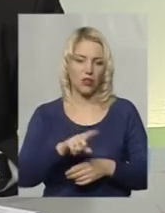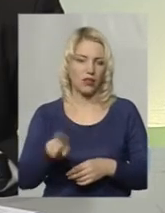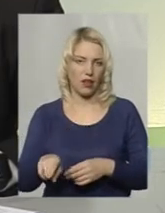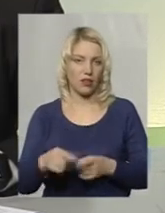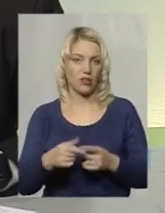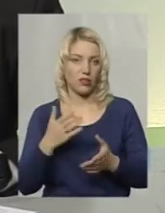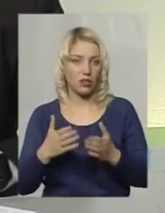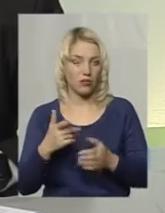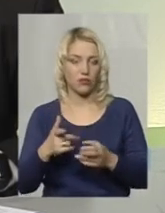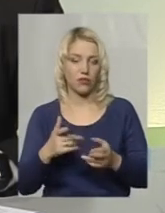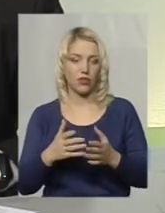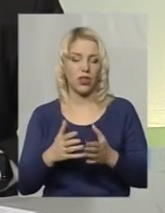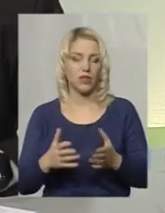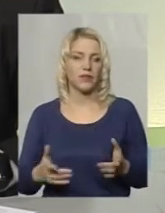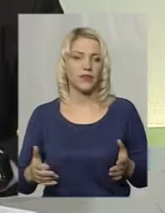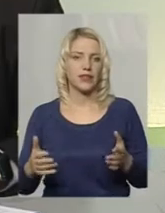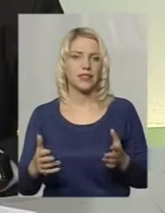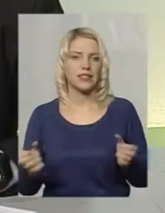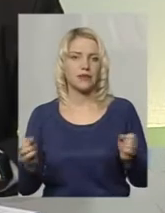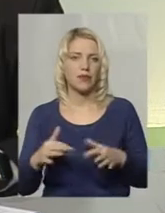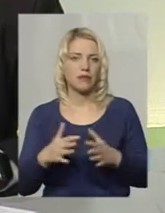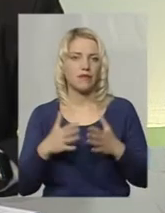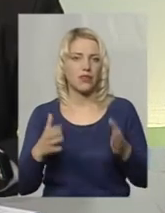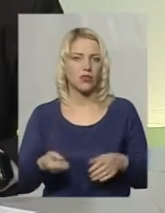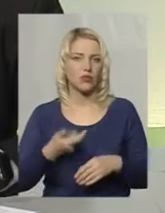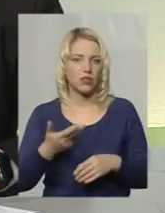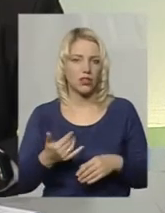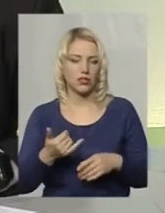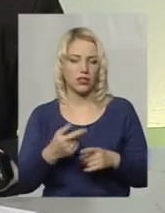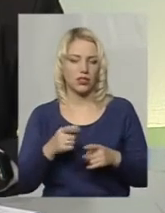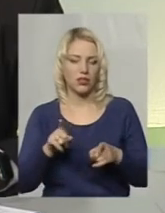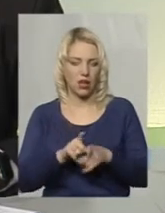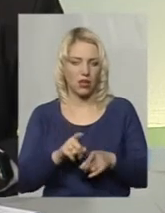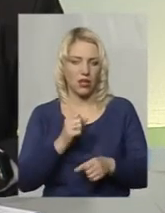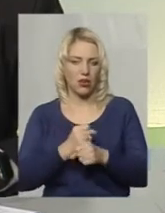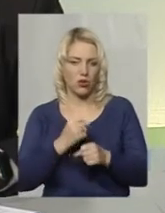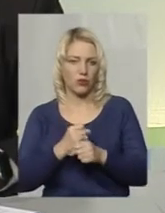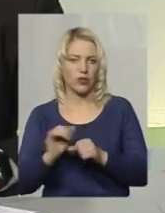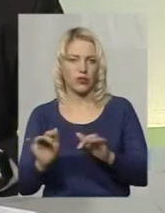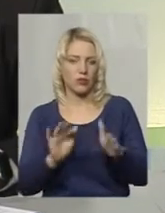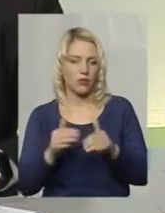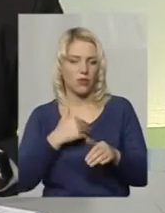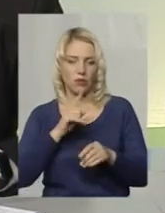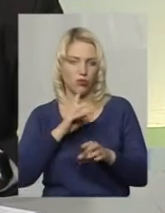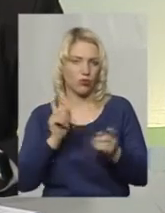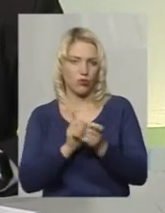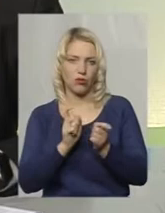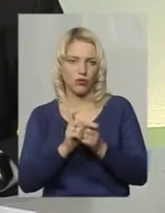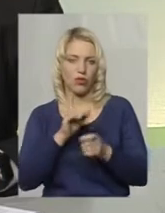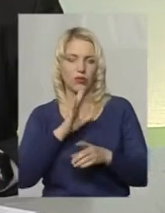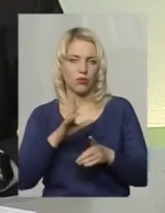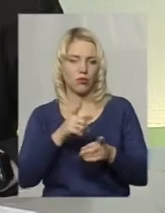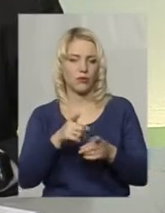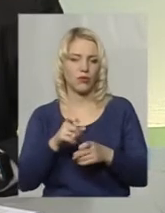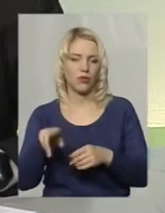дійсно збираються великою кількістю і роблять такі дії, то ми не будемо робити конфлікт далі, ми не будемо їх притягати до